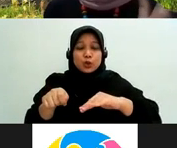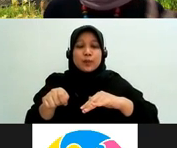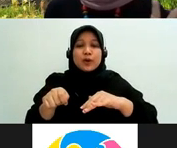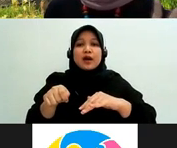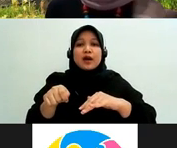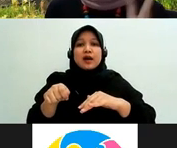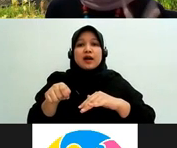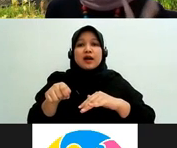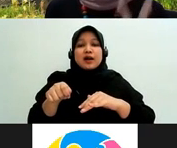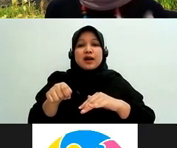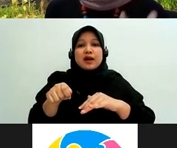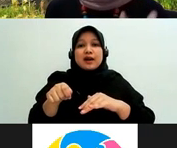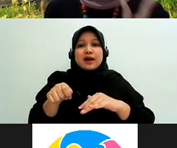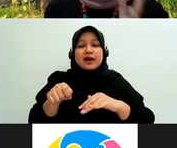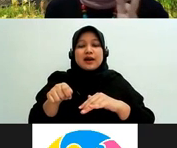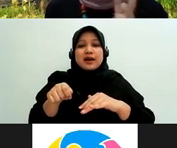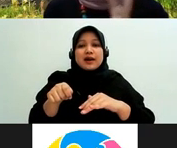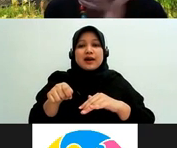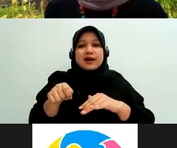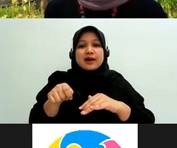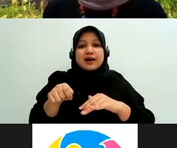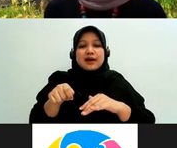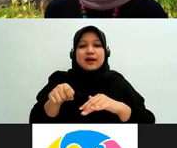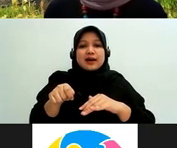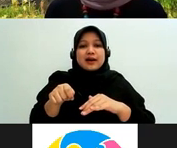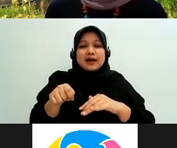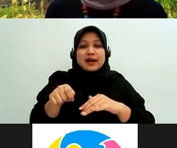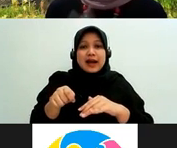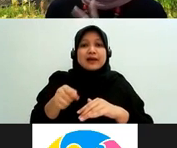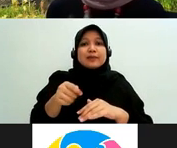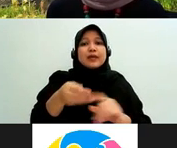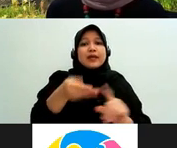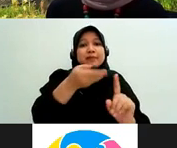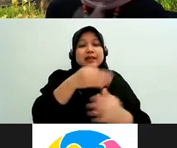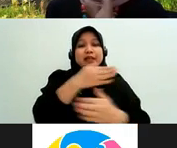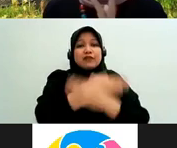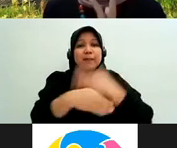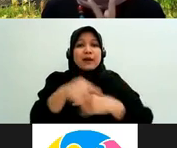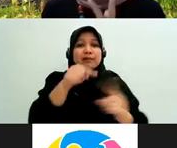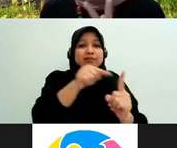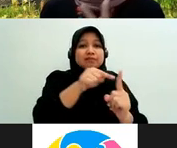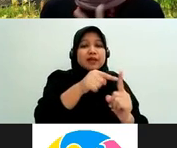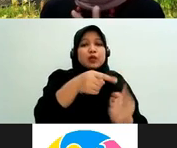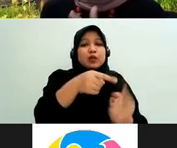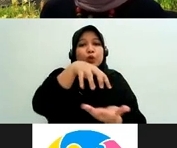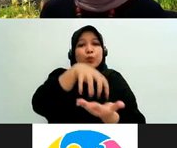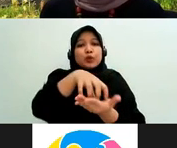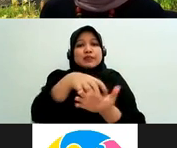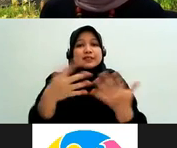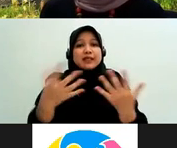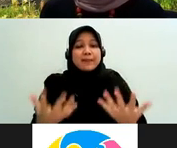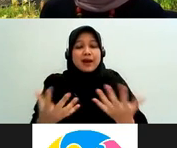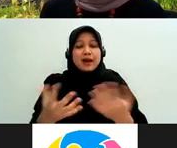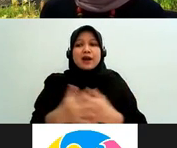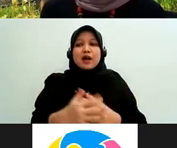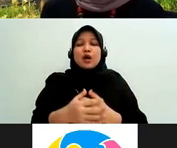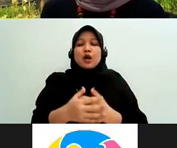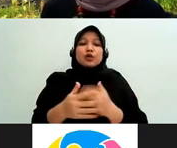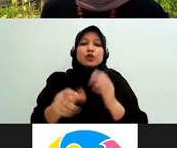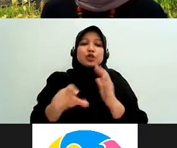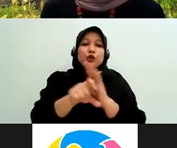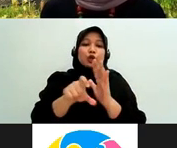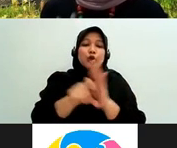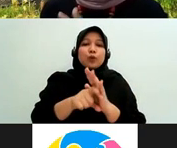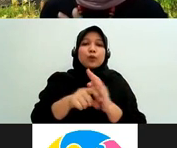yang mungkin dialami oleh sahabat difabel ini yang pertama adalah misalnya diperkara